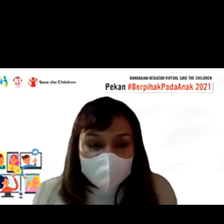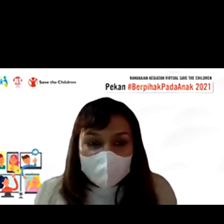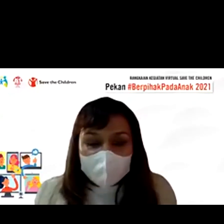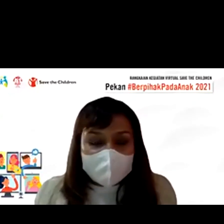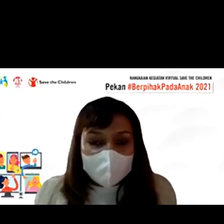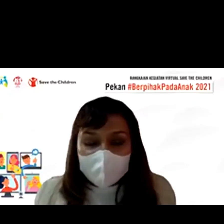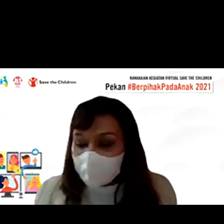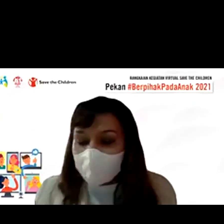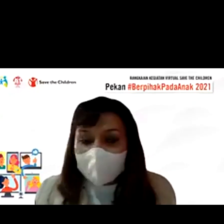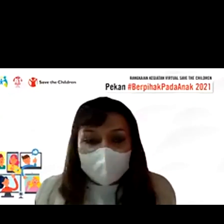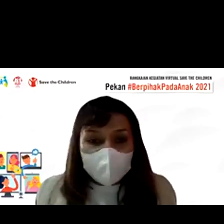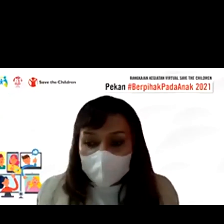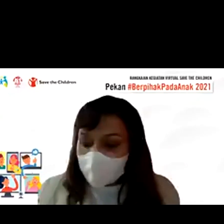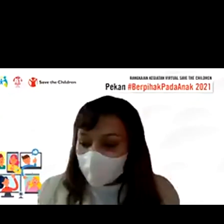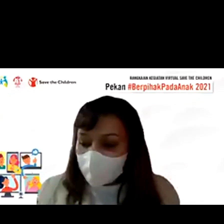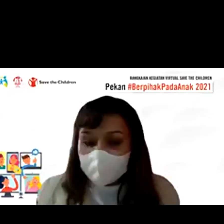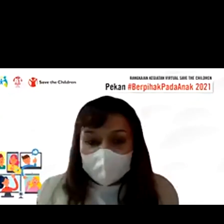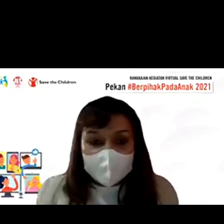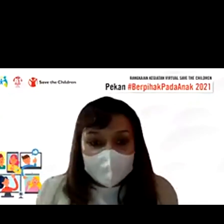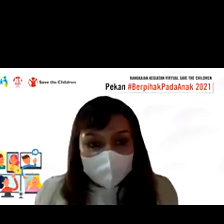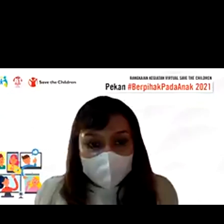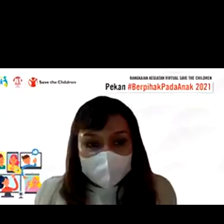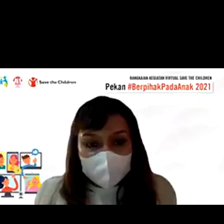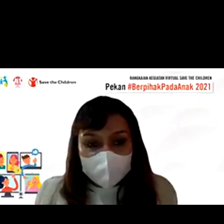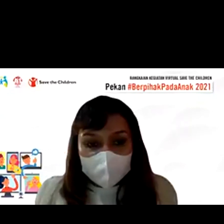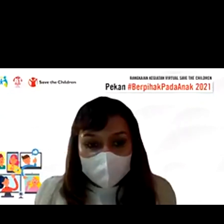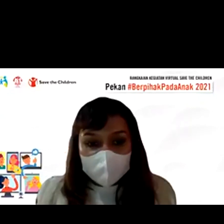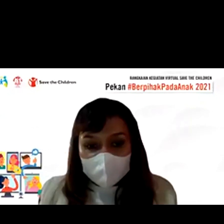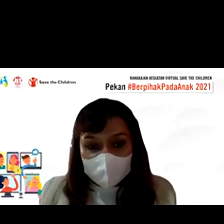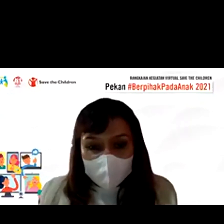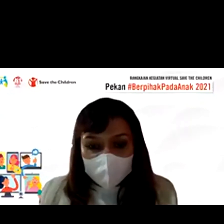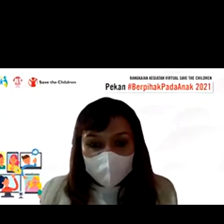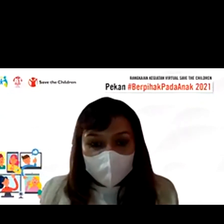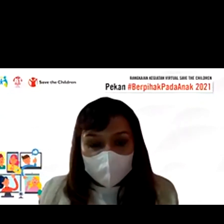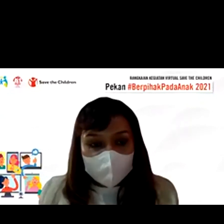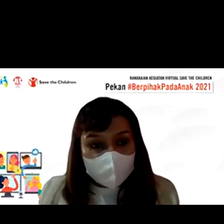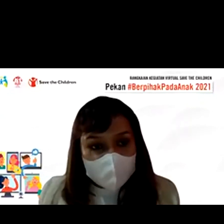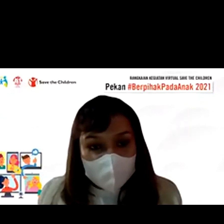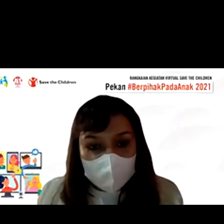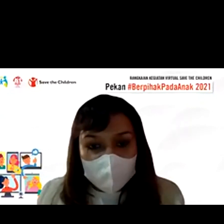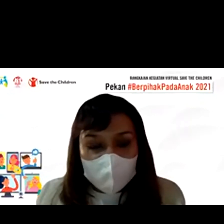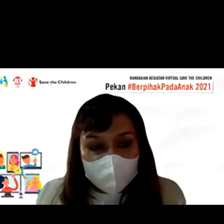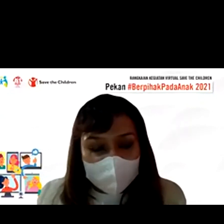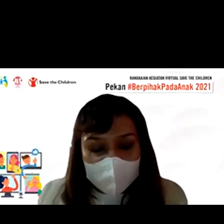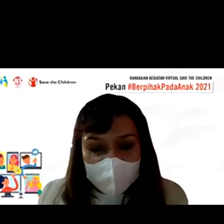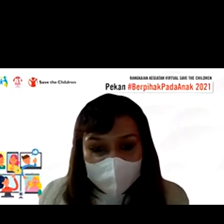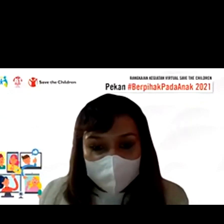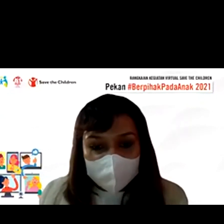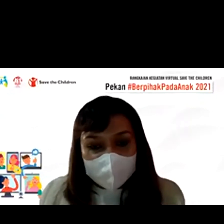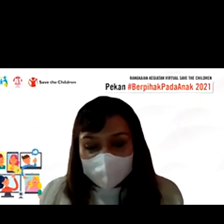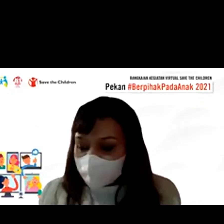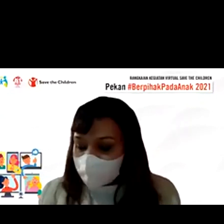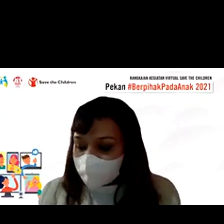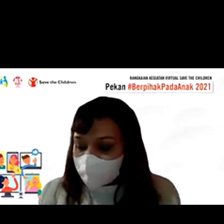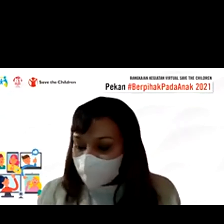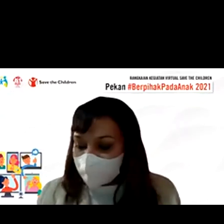ada raise hand dari Pak Roby Pak Roby micnya mohon di unmute untuk bisa langsung mengajukan pertanyaan